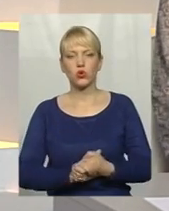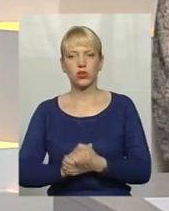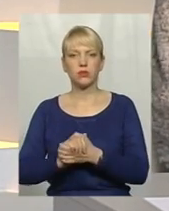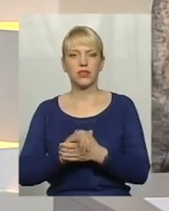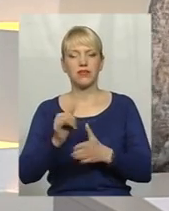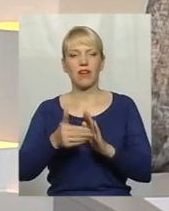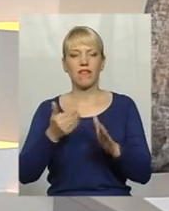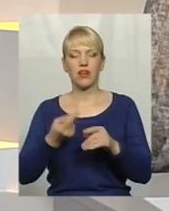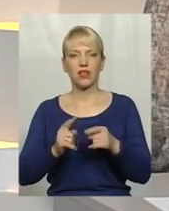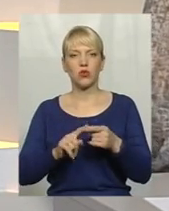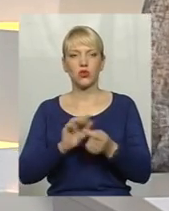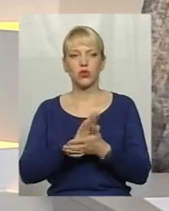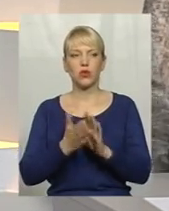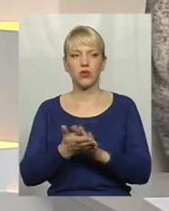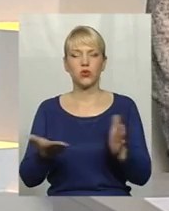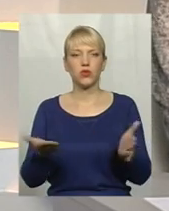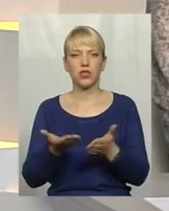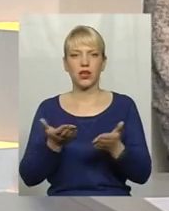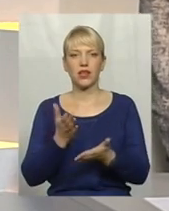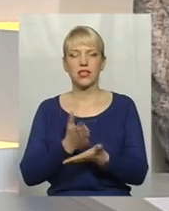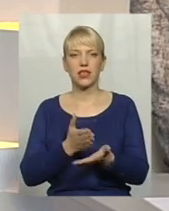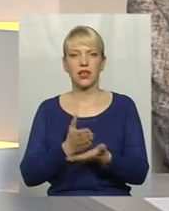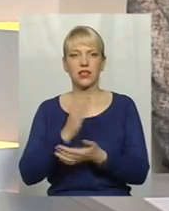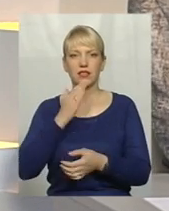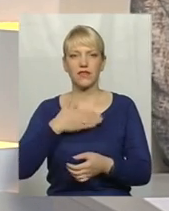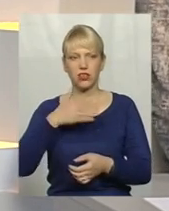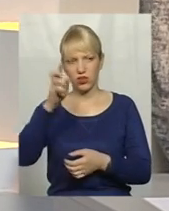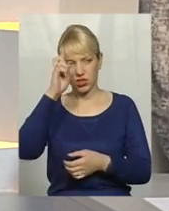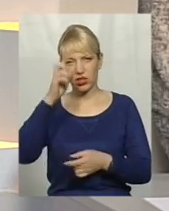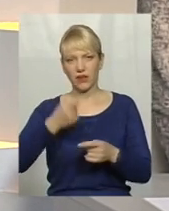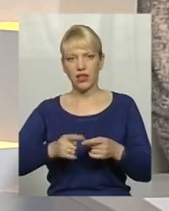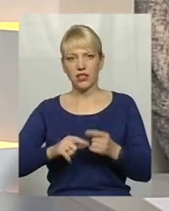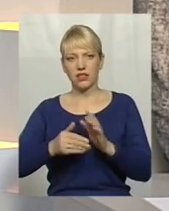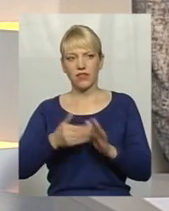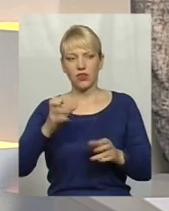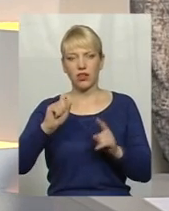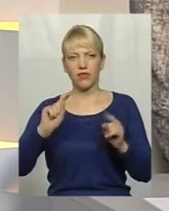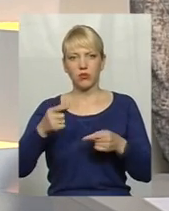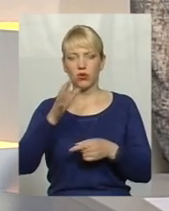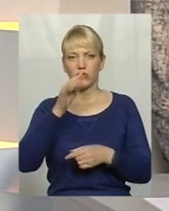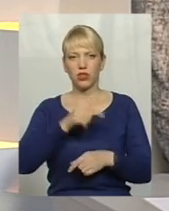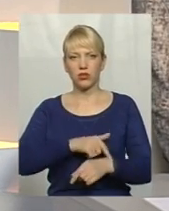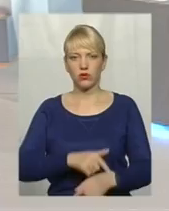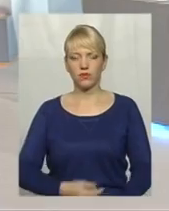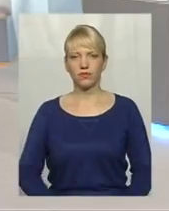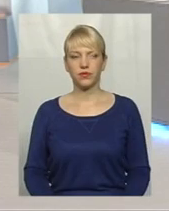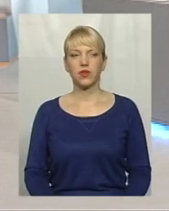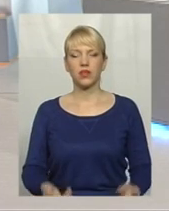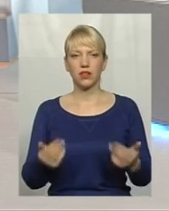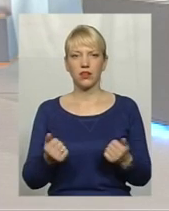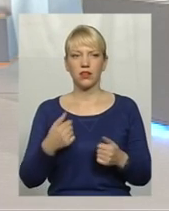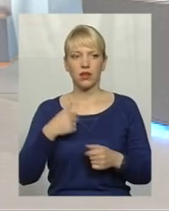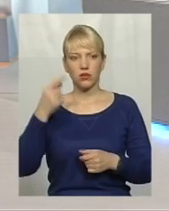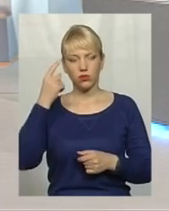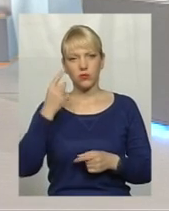ту ситуацію, яка склалася в нашій державі. Це відгук новимого часу. Так, я думаю,